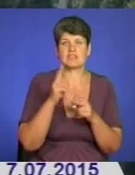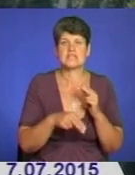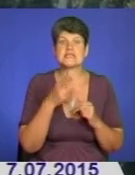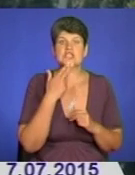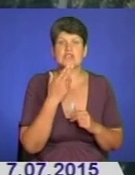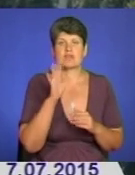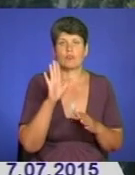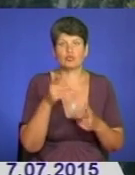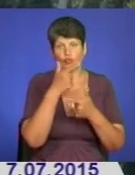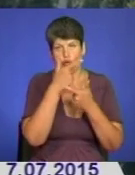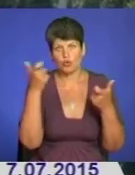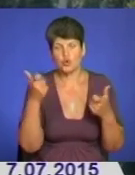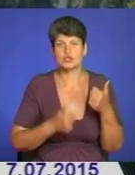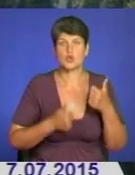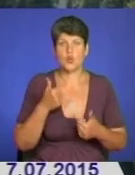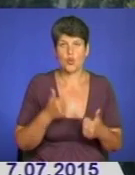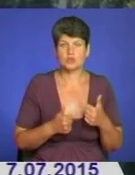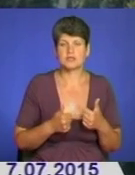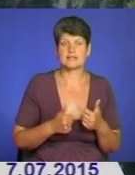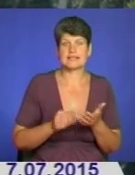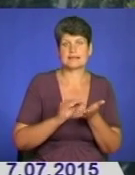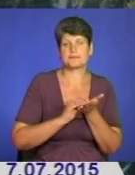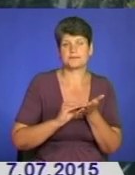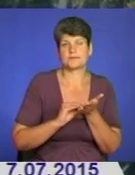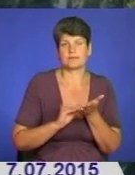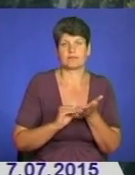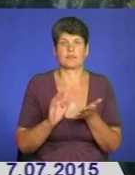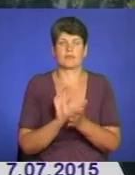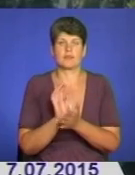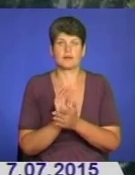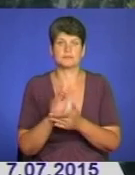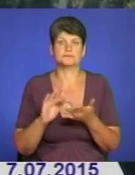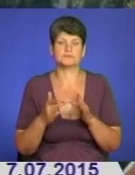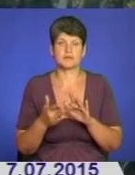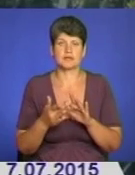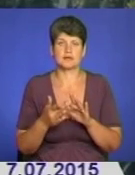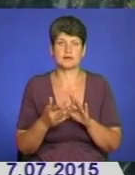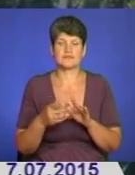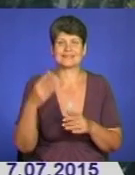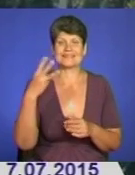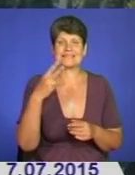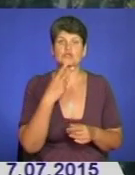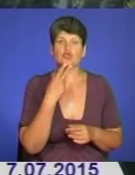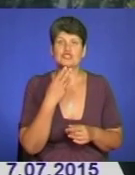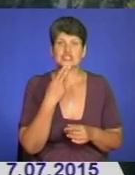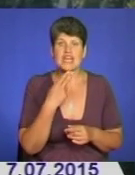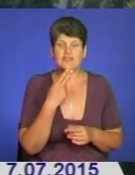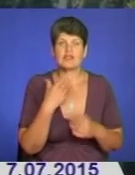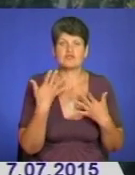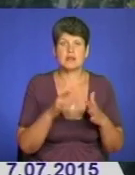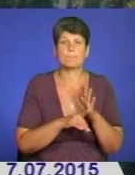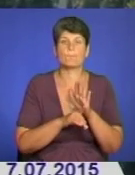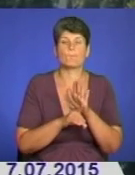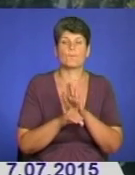місяця був оголошений конкурс і оприлюднений в засобах масової інформації. А відповідно, від 30 червня фактично почався